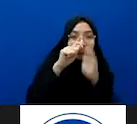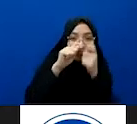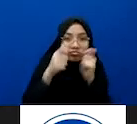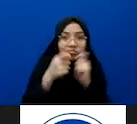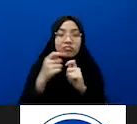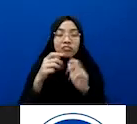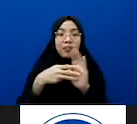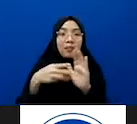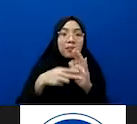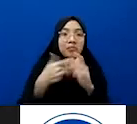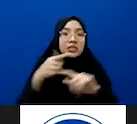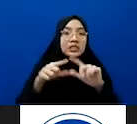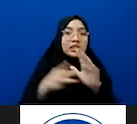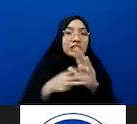dilakukan